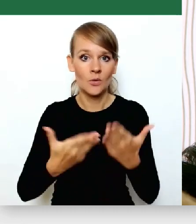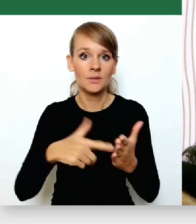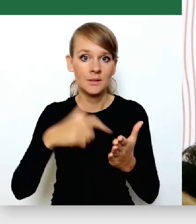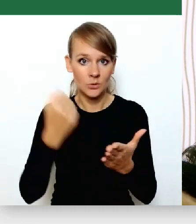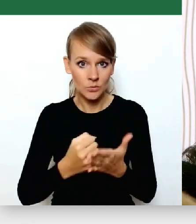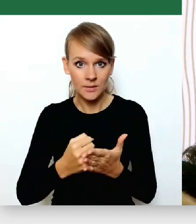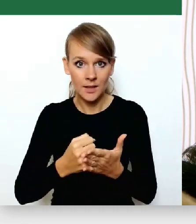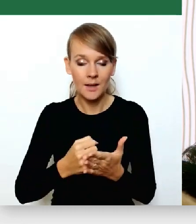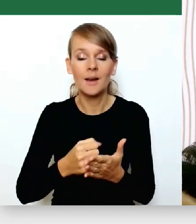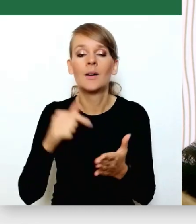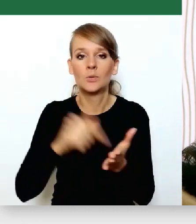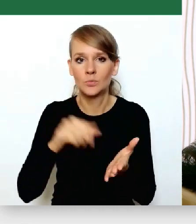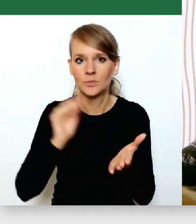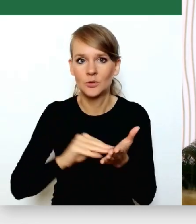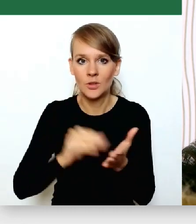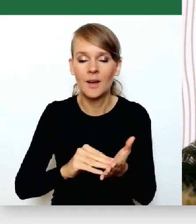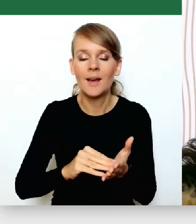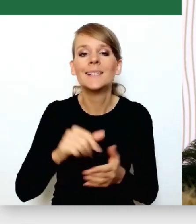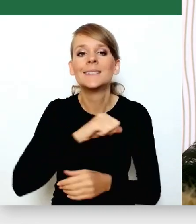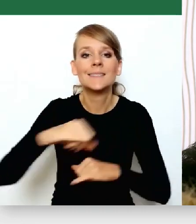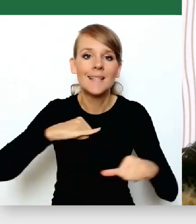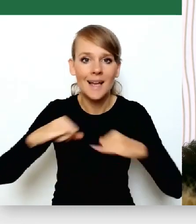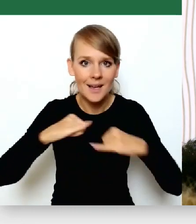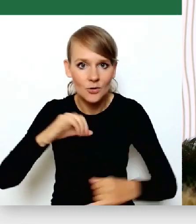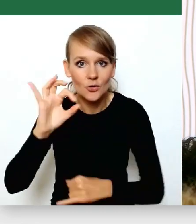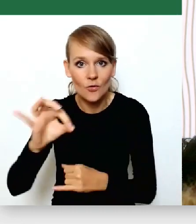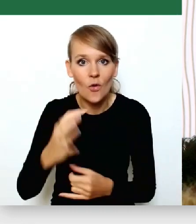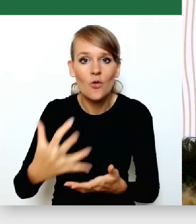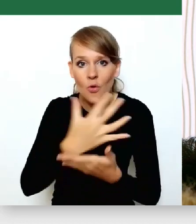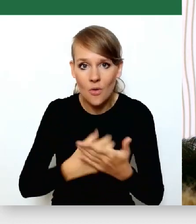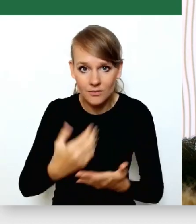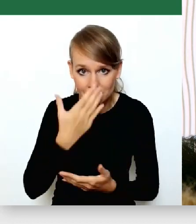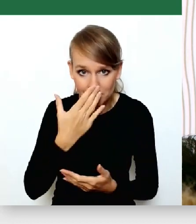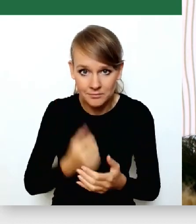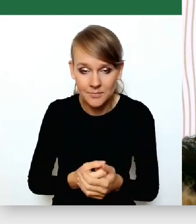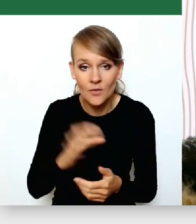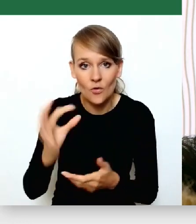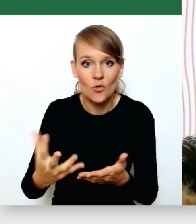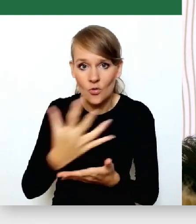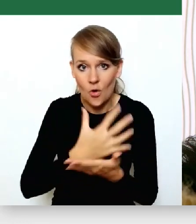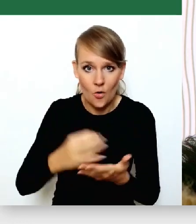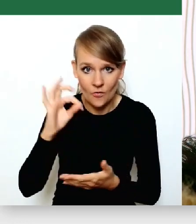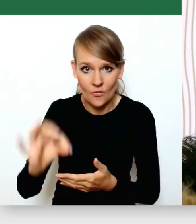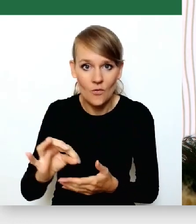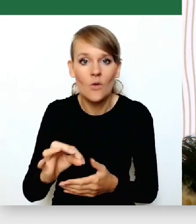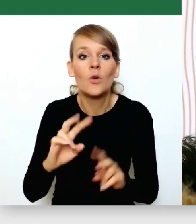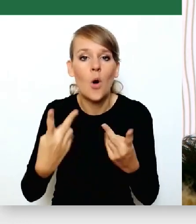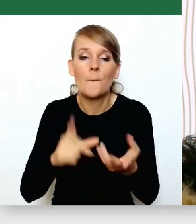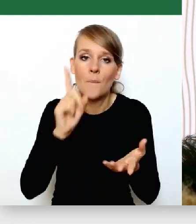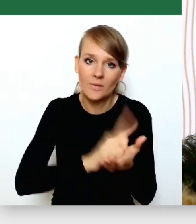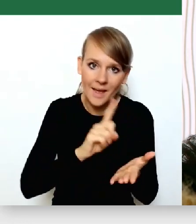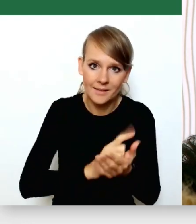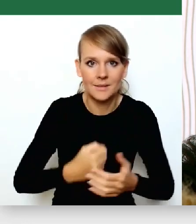która mówi, że dochodami samorządów są dochody własne w tym z podatków, są